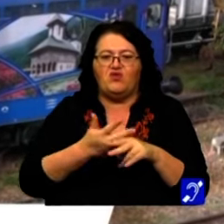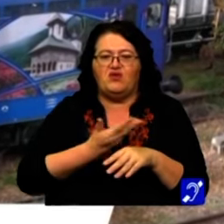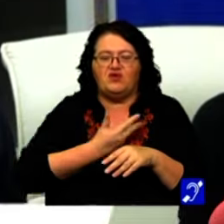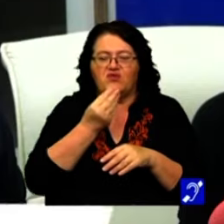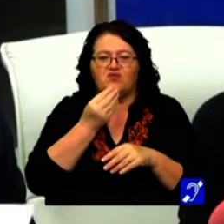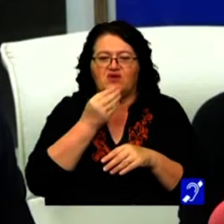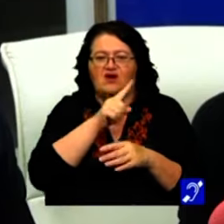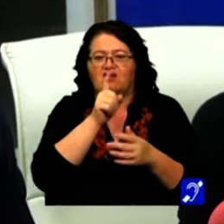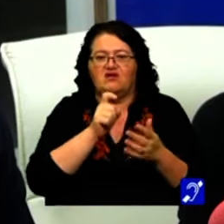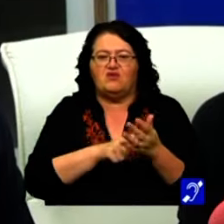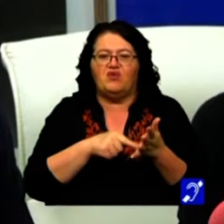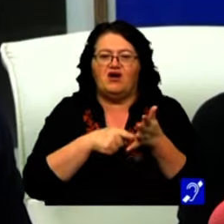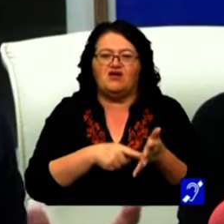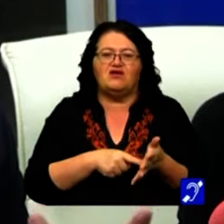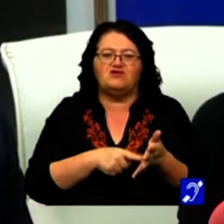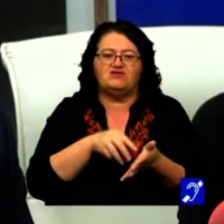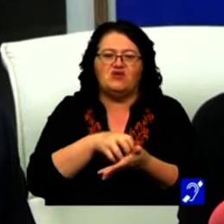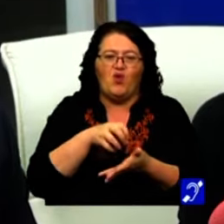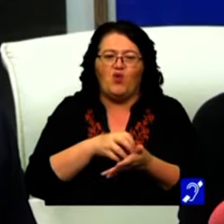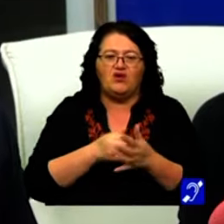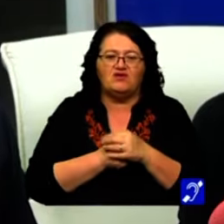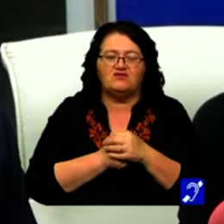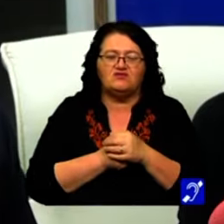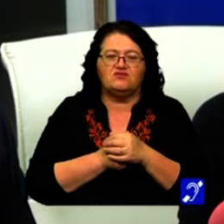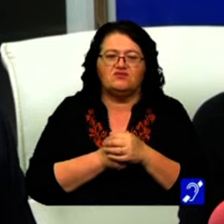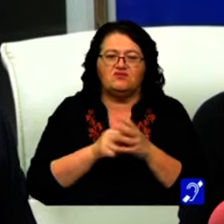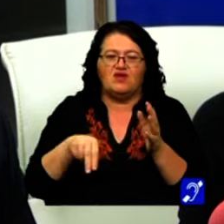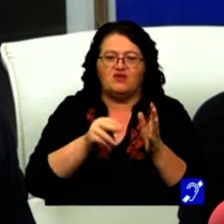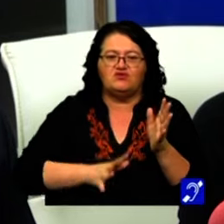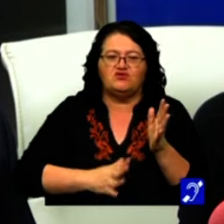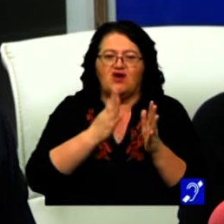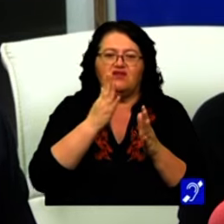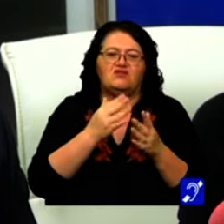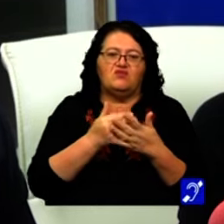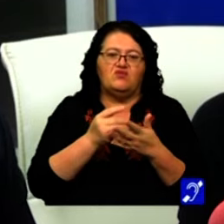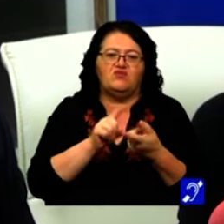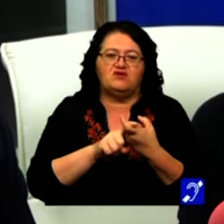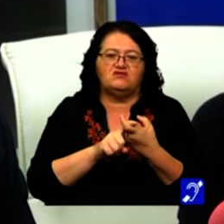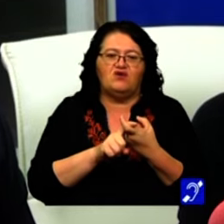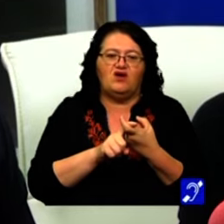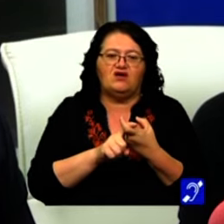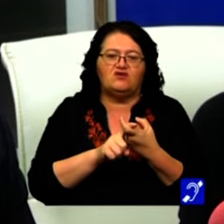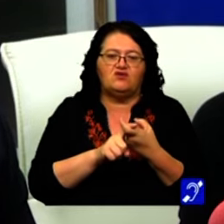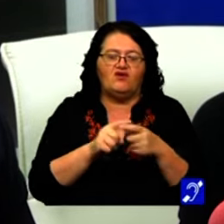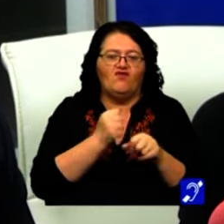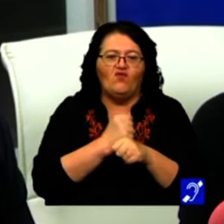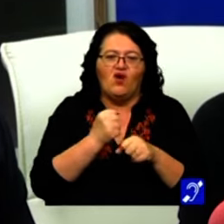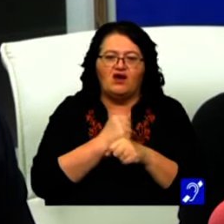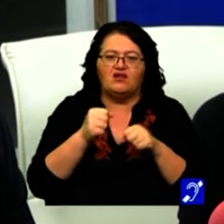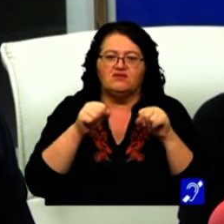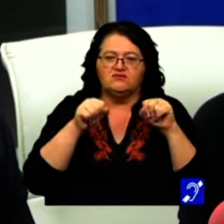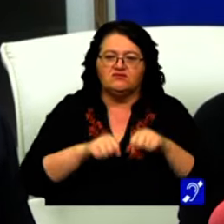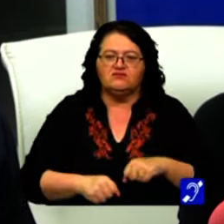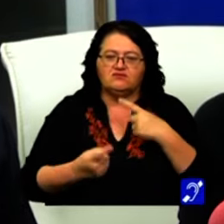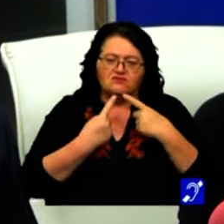Între Valea Jiului și această linie a fost o legătură mult mai serioasă, au fost foarte